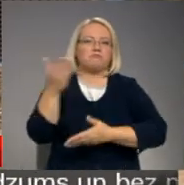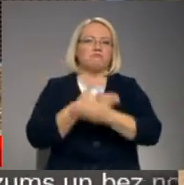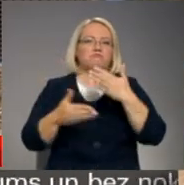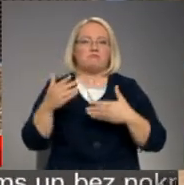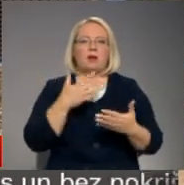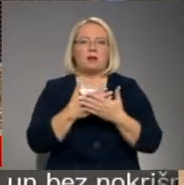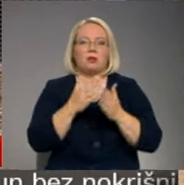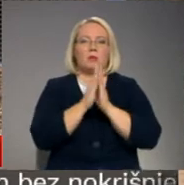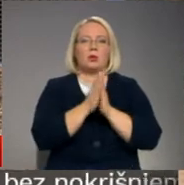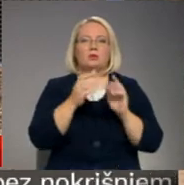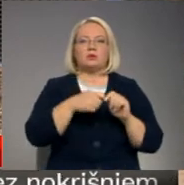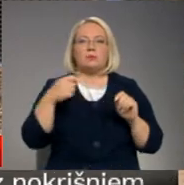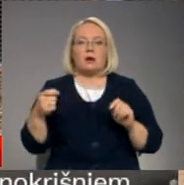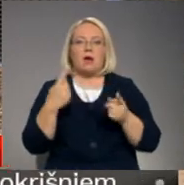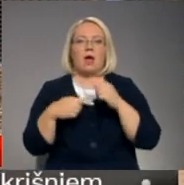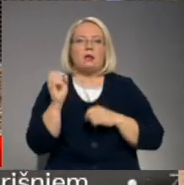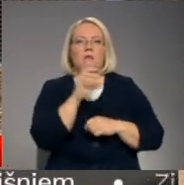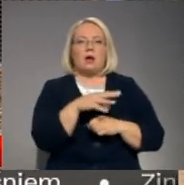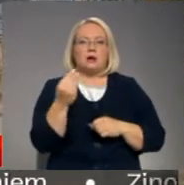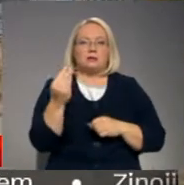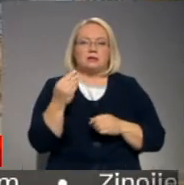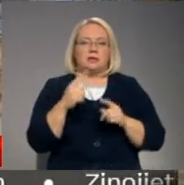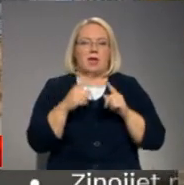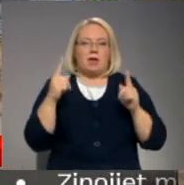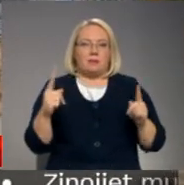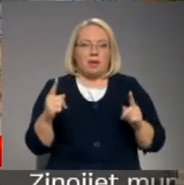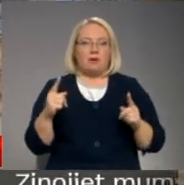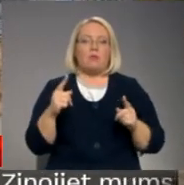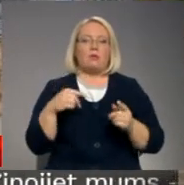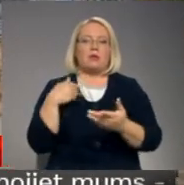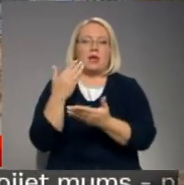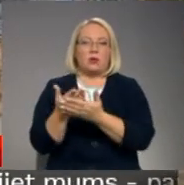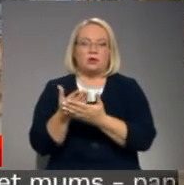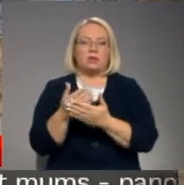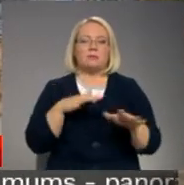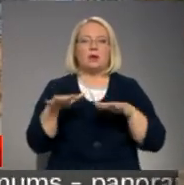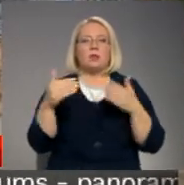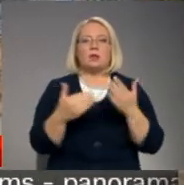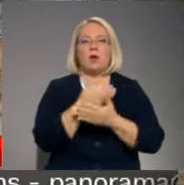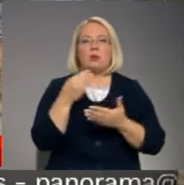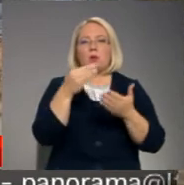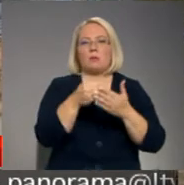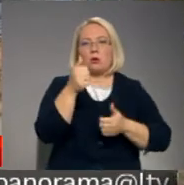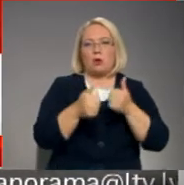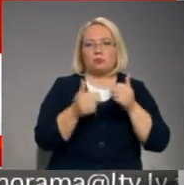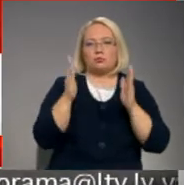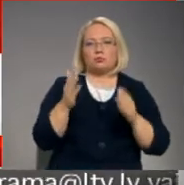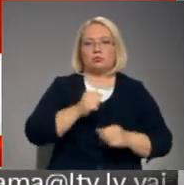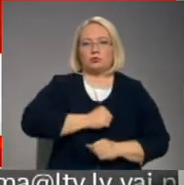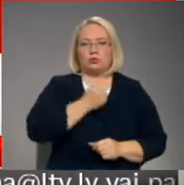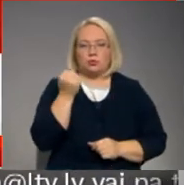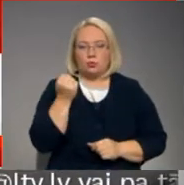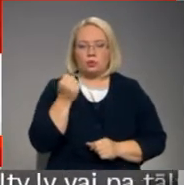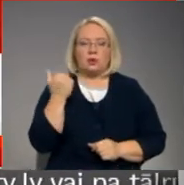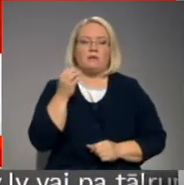taču lūdz pagarināt atmaksas termiņu. Izpildīt agentūras ierosinājumu, rīkot jaunu iepirkumu varētu būt grūti. Es